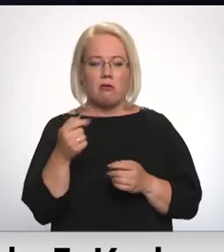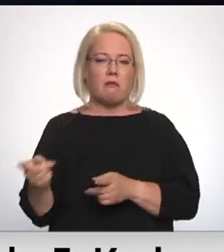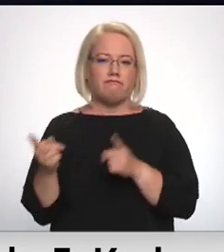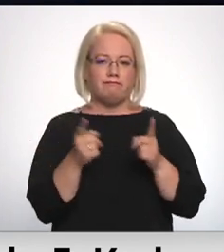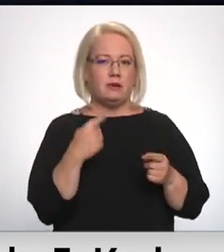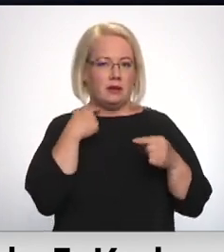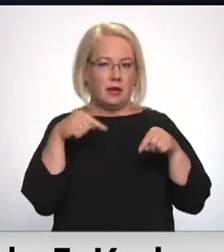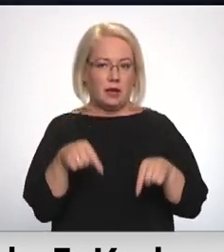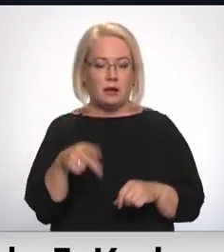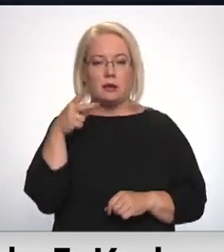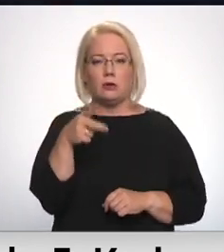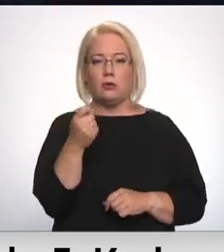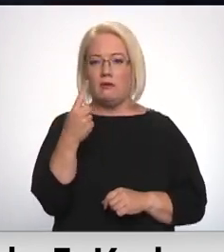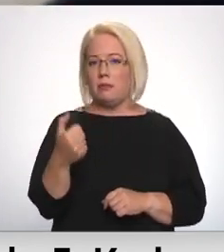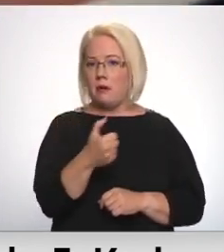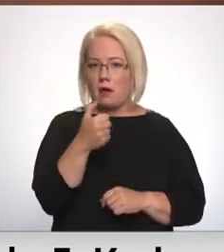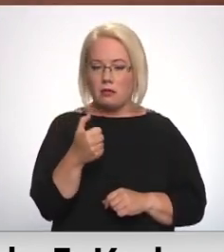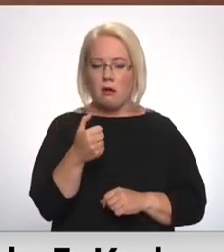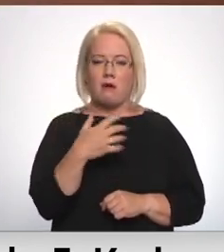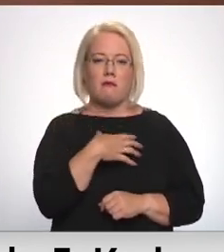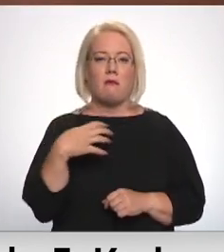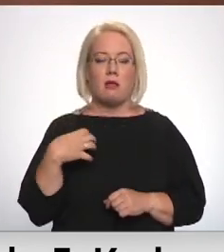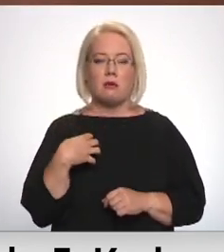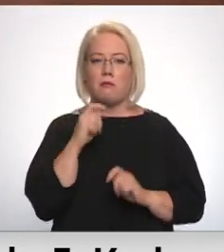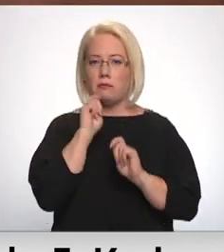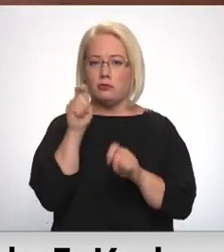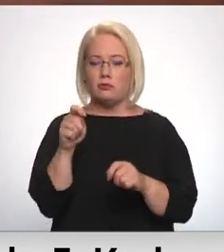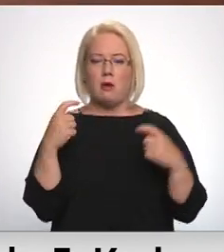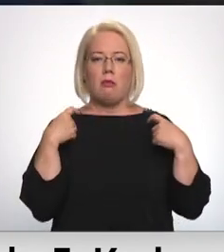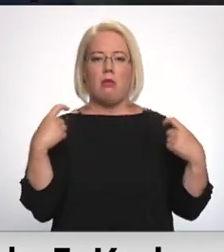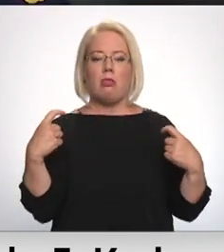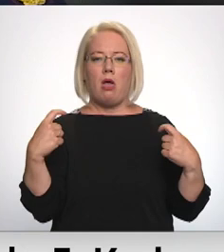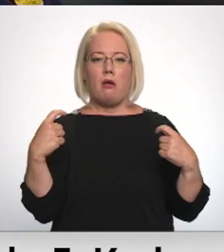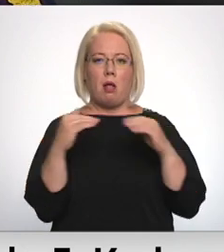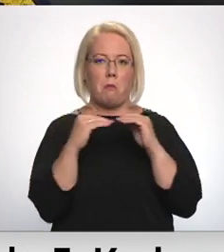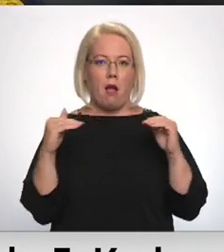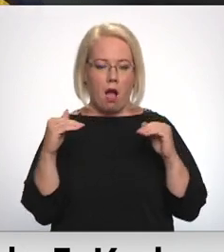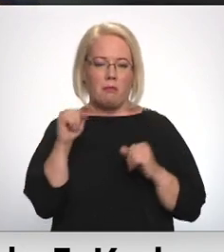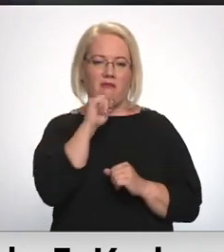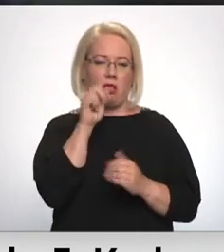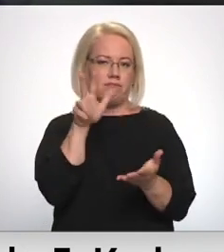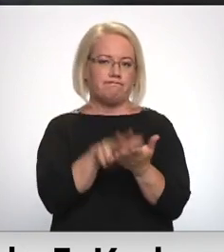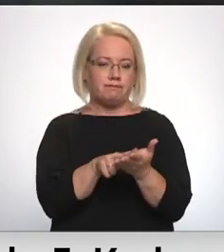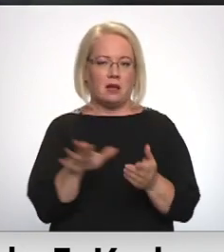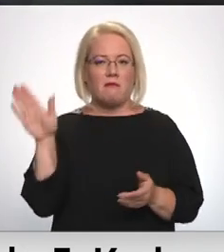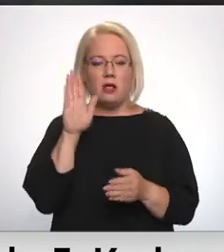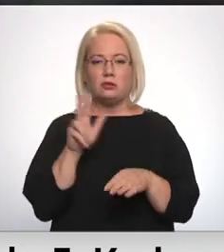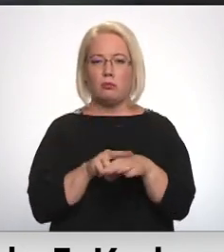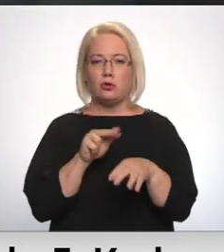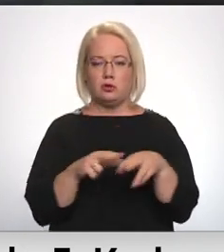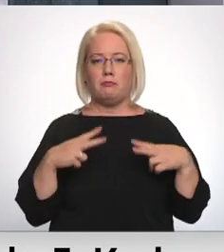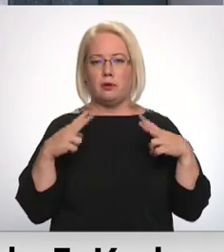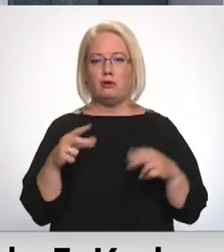uz Rīgu. 2011. gadā valdība Čūzim piešķīra ģenerāļu pakāpi un vēlāk viņš tika apstiprināts valsts policijas